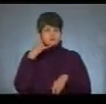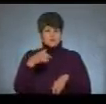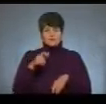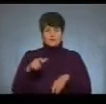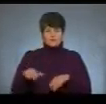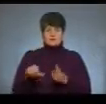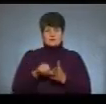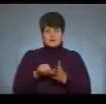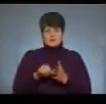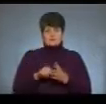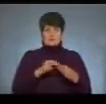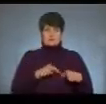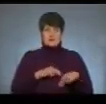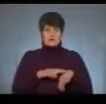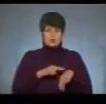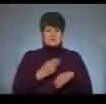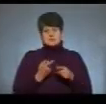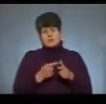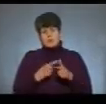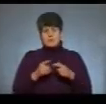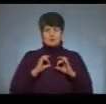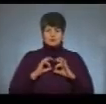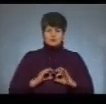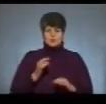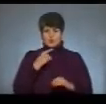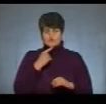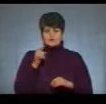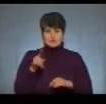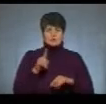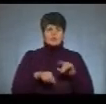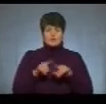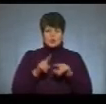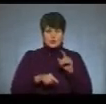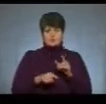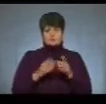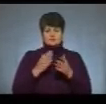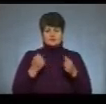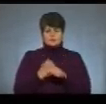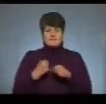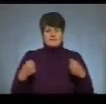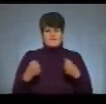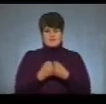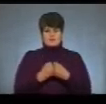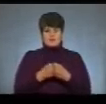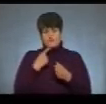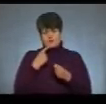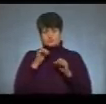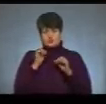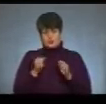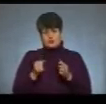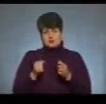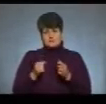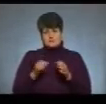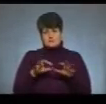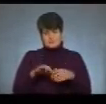людей, представляли з працівниками поліції або прокуратури і повідомляли, що їхній родич спричинив аварію. Казали, що його можна виправдати за певну